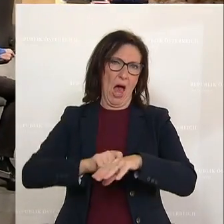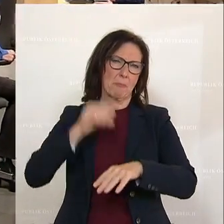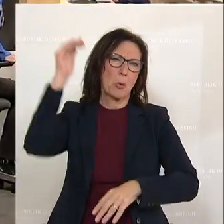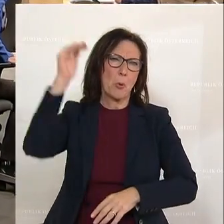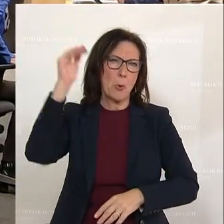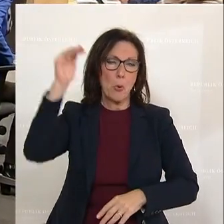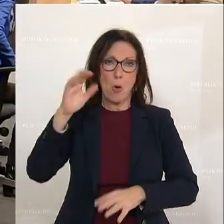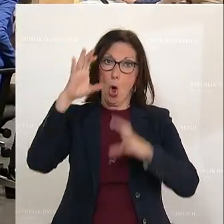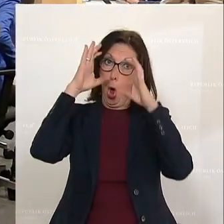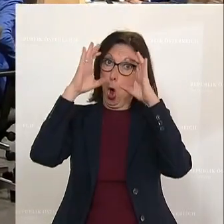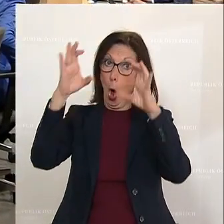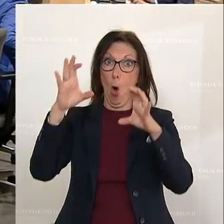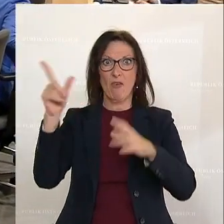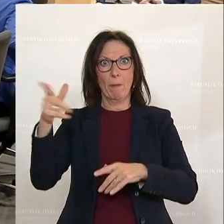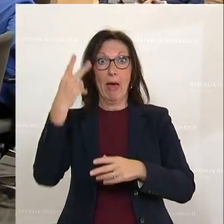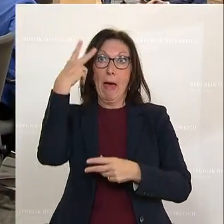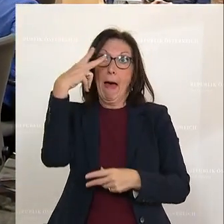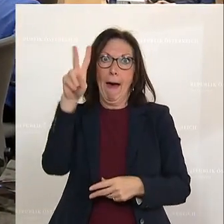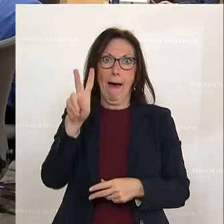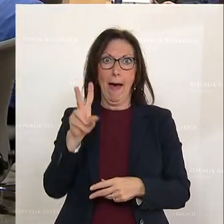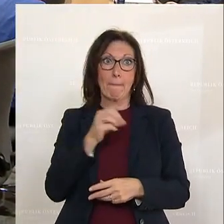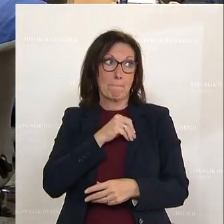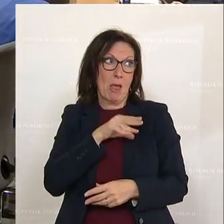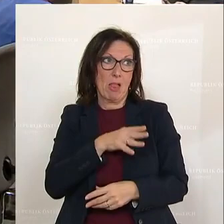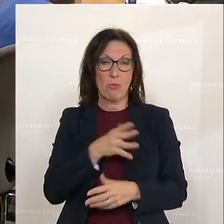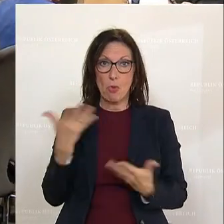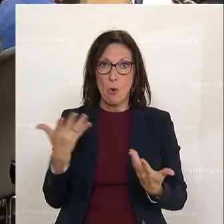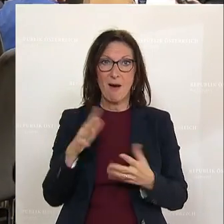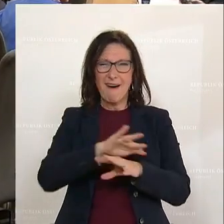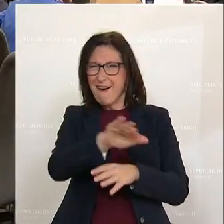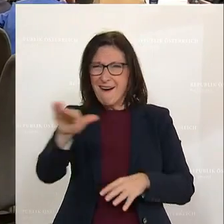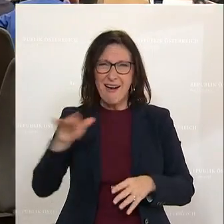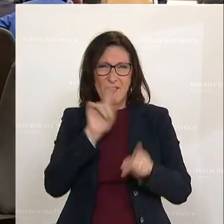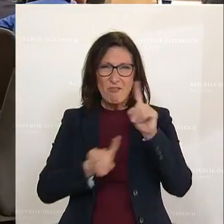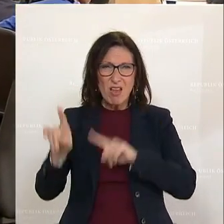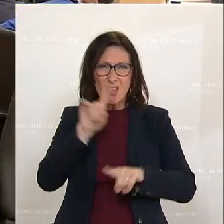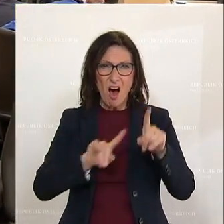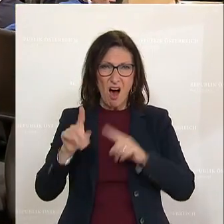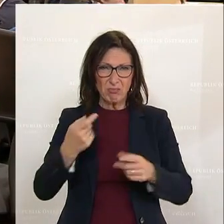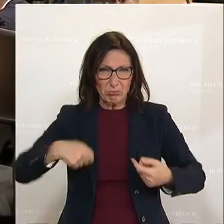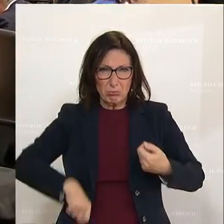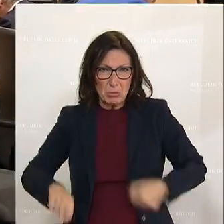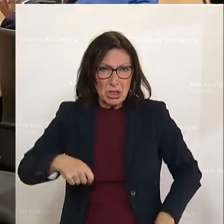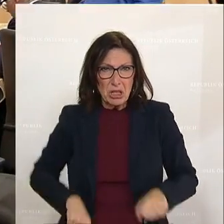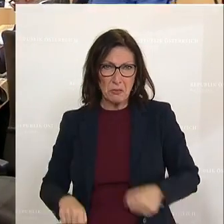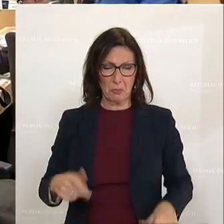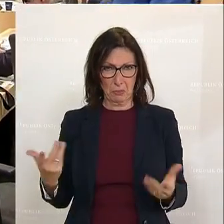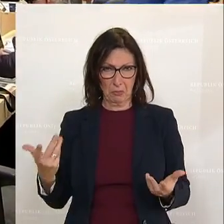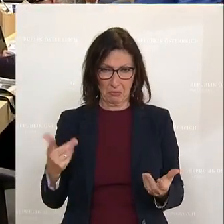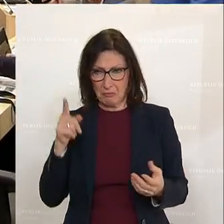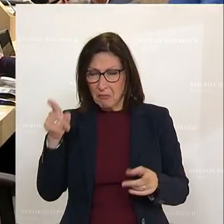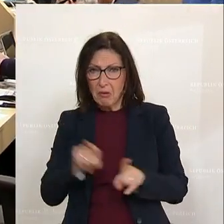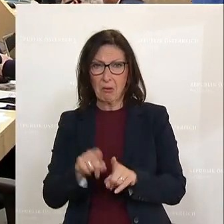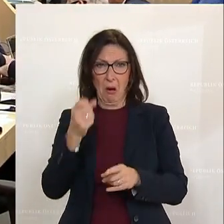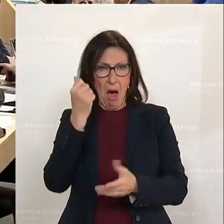ÖVP-Gönner, Reiche, Millionäre, also alle, sie stehen alle unter Verdacht der Bestechung, Bestätigkeit, Anstiftung zum